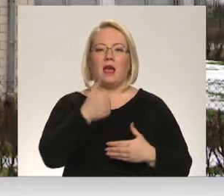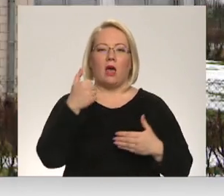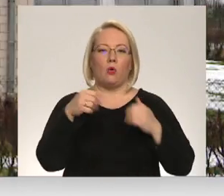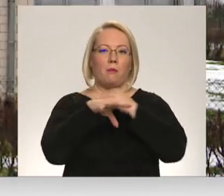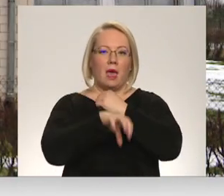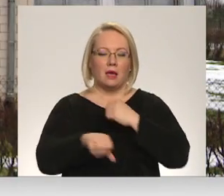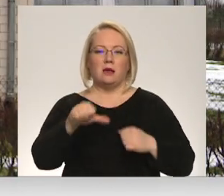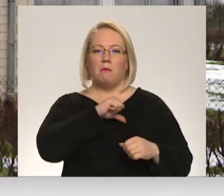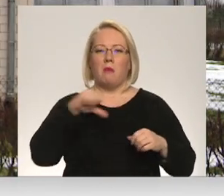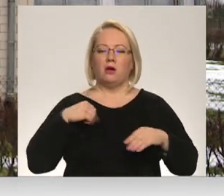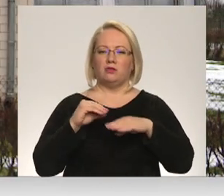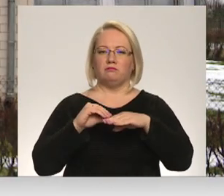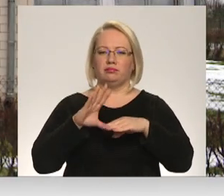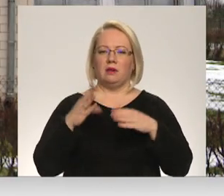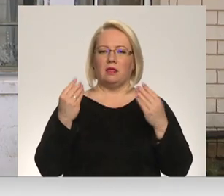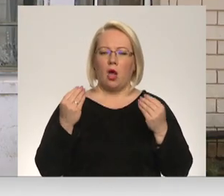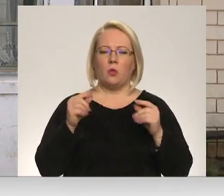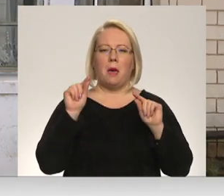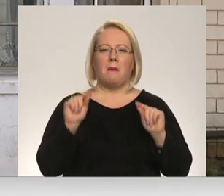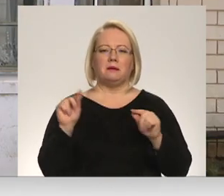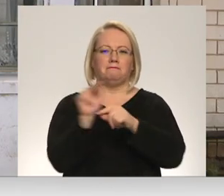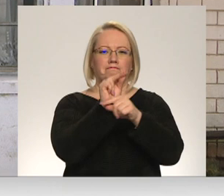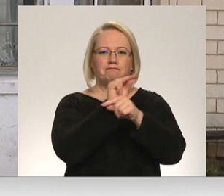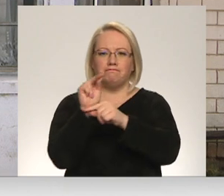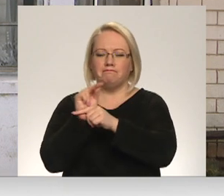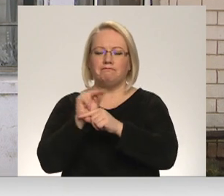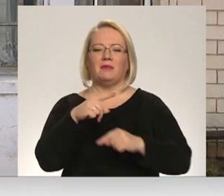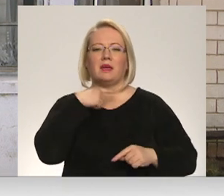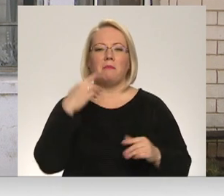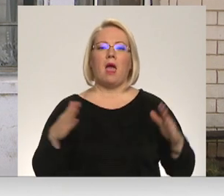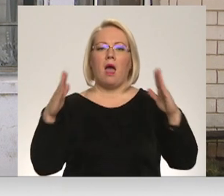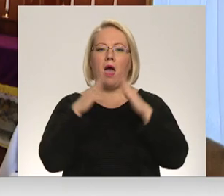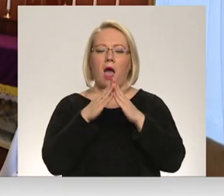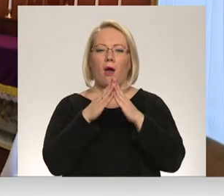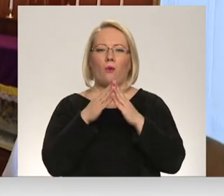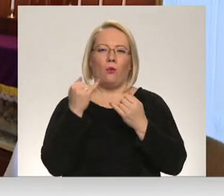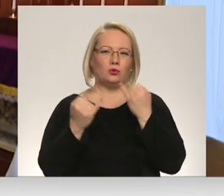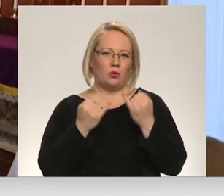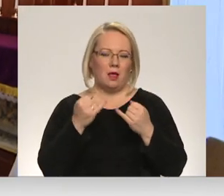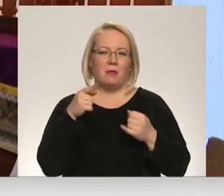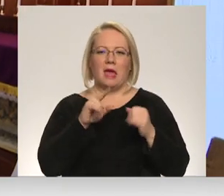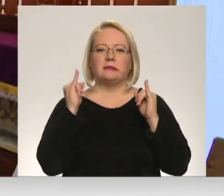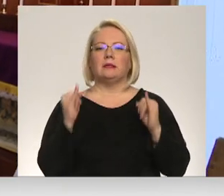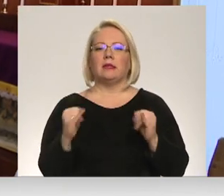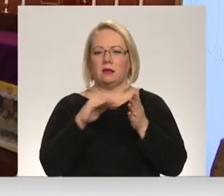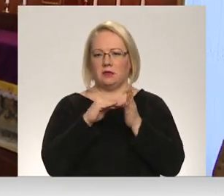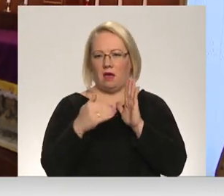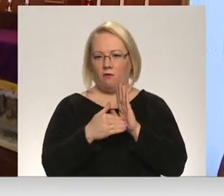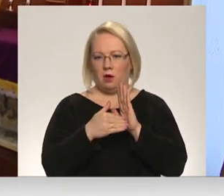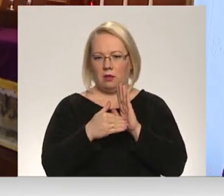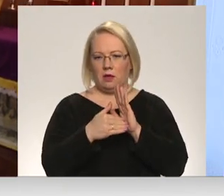Pašiem krājot naudu ar nelieliem remontiem, draudze centusies ēku uzturēt, taču tā ir sliktā stāvoklī.